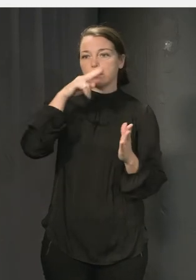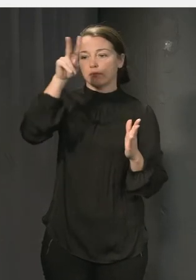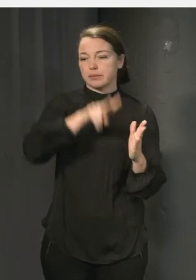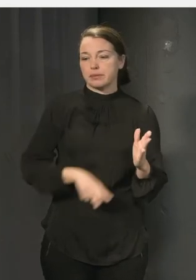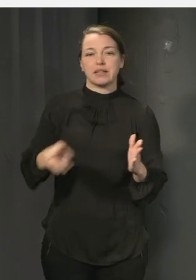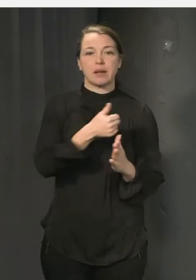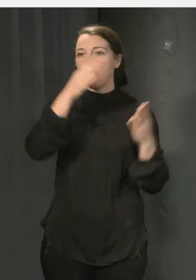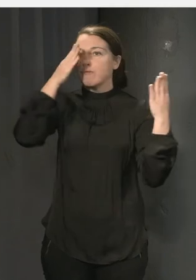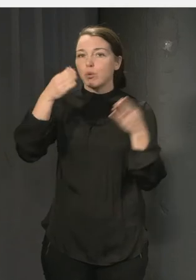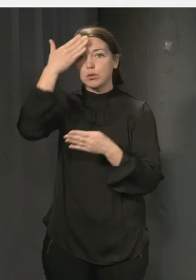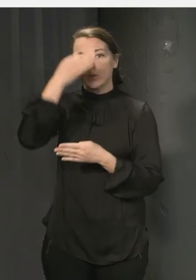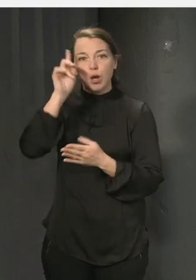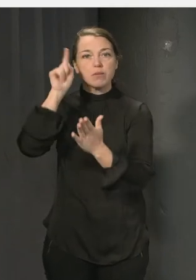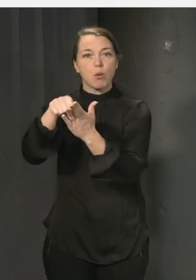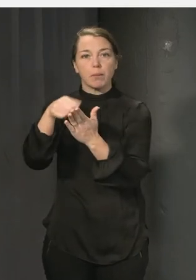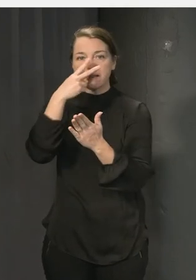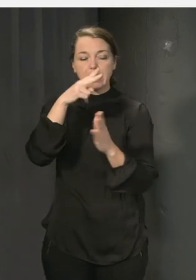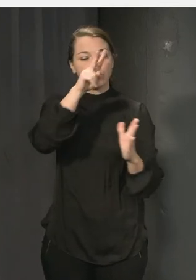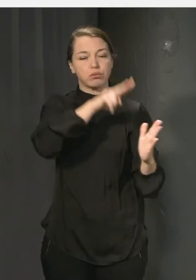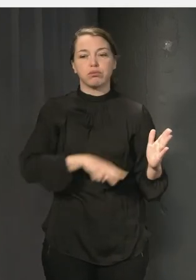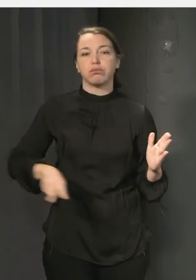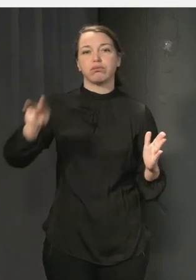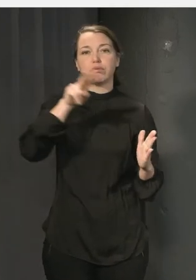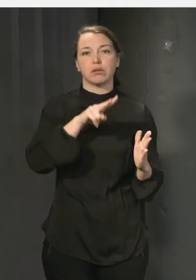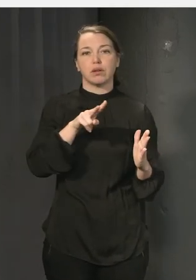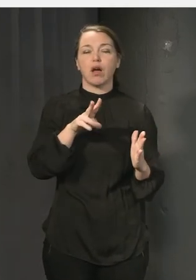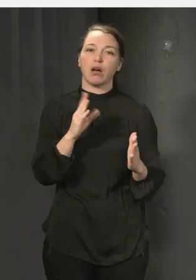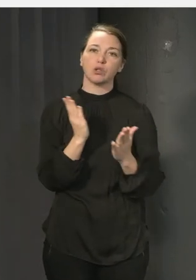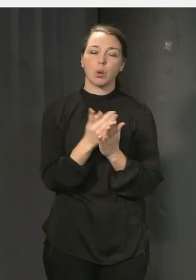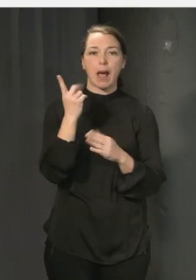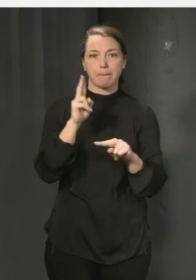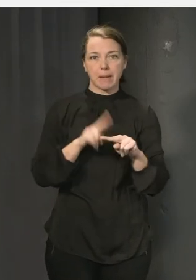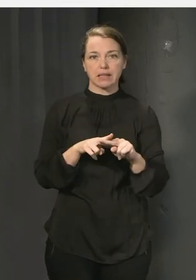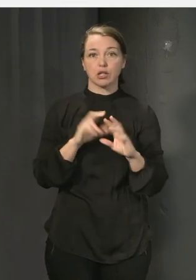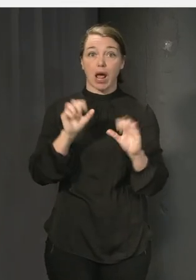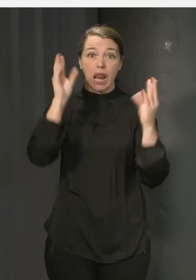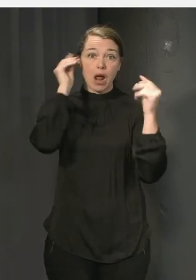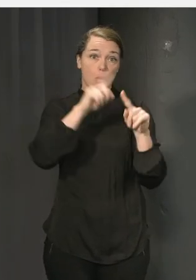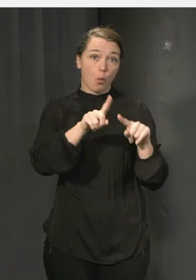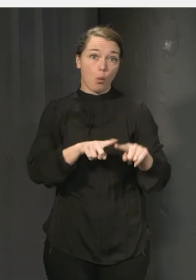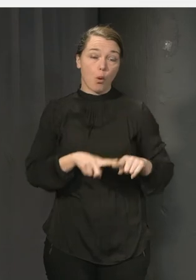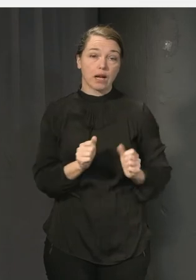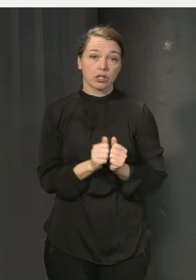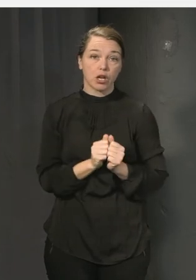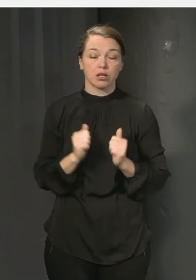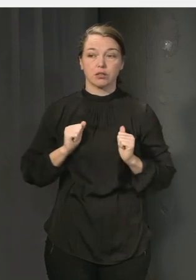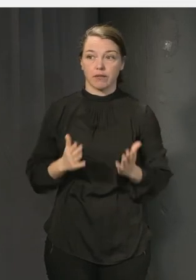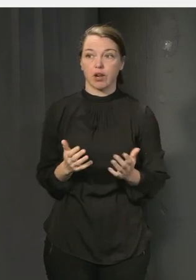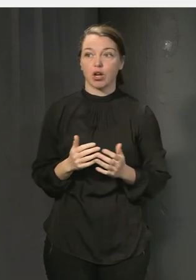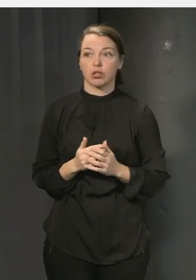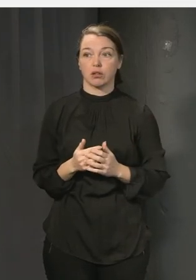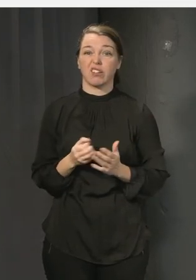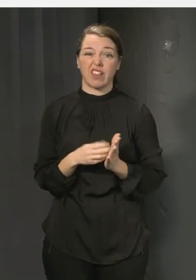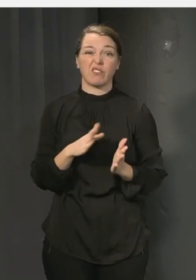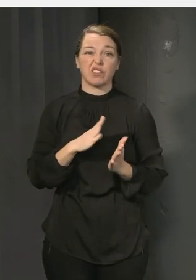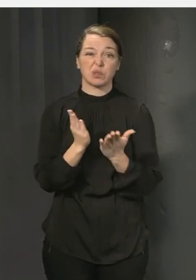kunskapsmålen också. Men det tänker jag att skolan är ju såklart en plats där man ska lära sig saker. är ju därför vi har den. Men